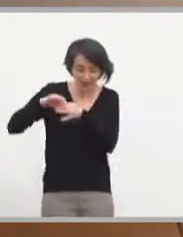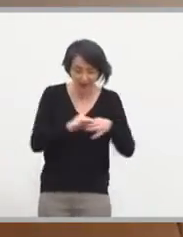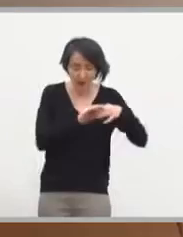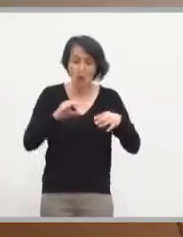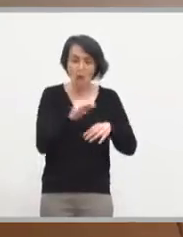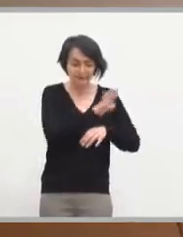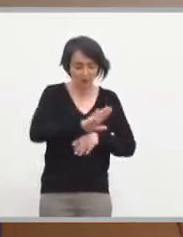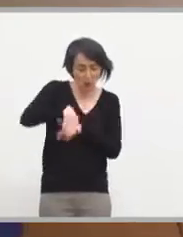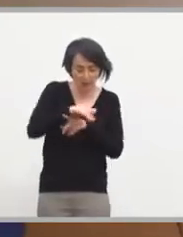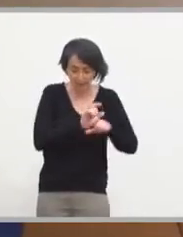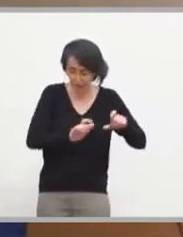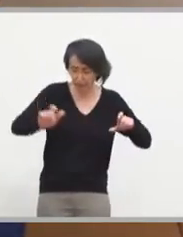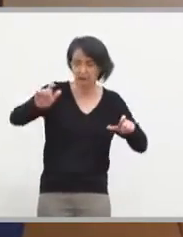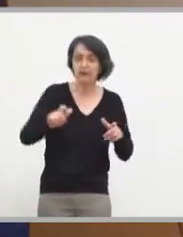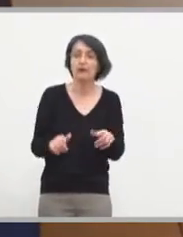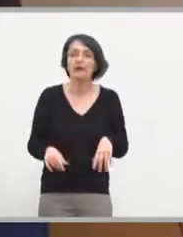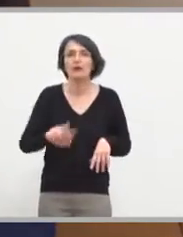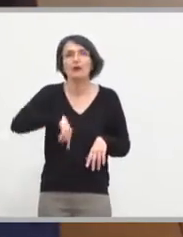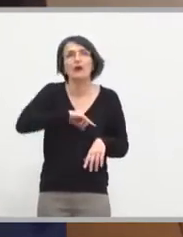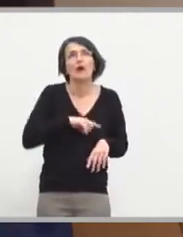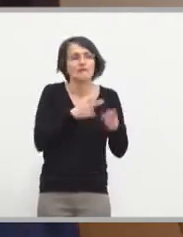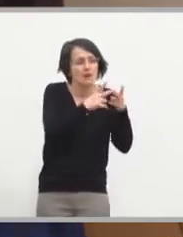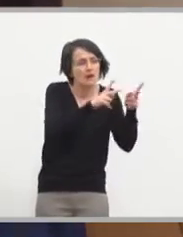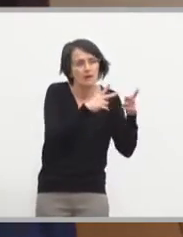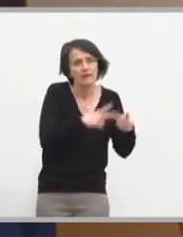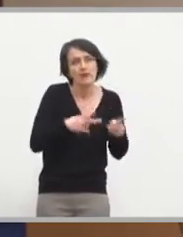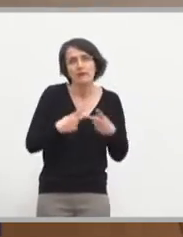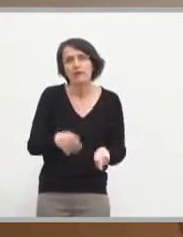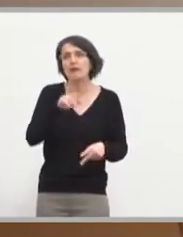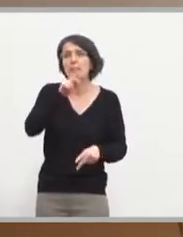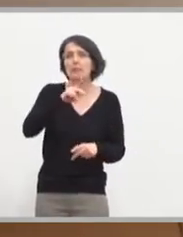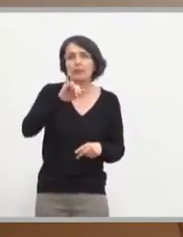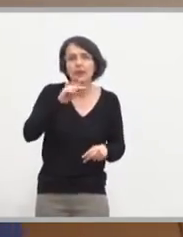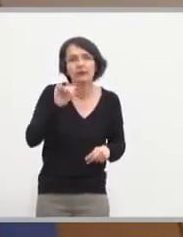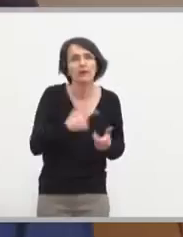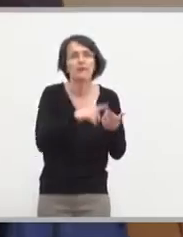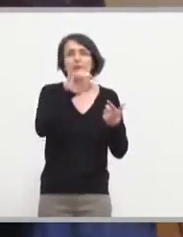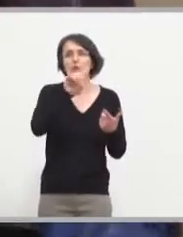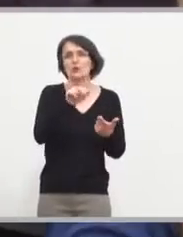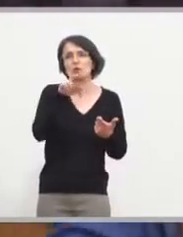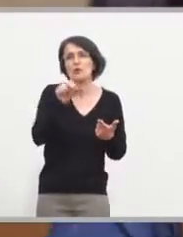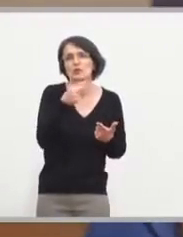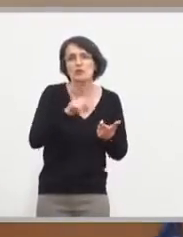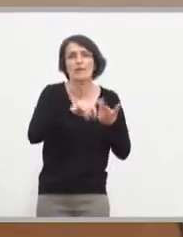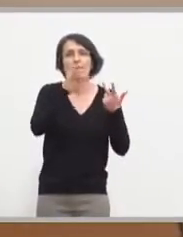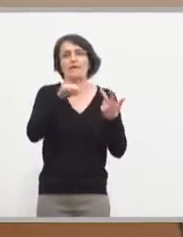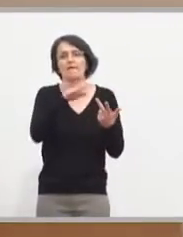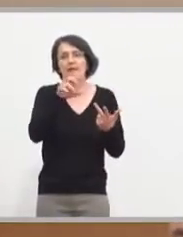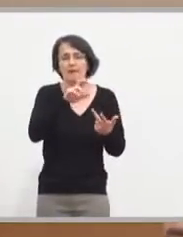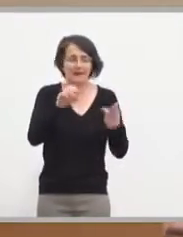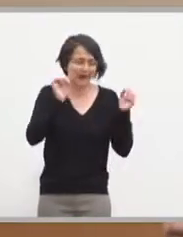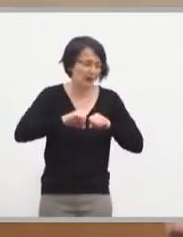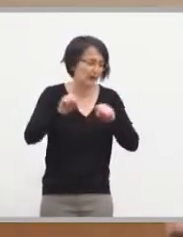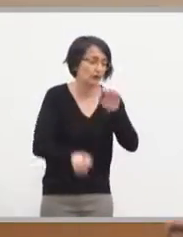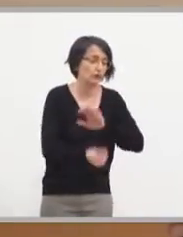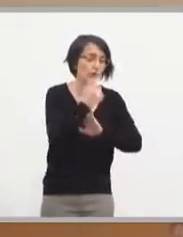a réclamé les communes de Fabrec, de Sossan, de Pignan, avait déjà délibéré favorablement, il ne restait que Saint-Georges. Mais